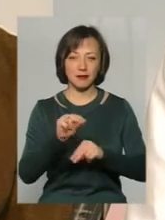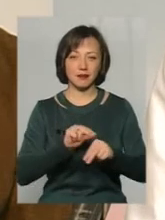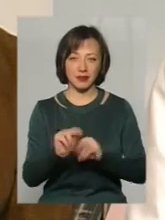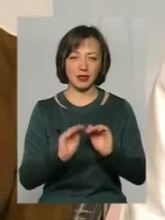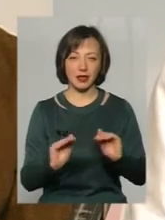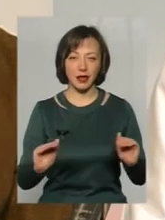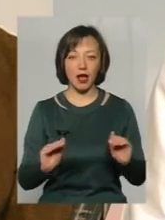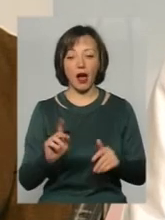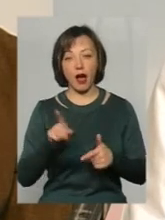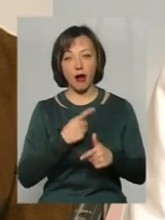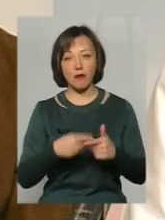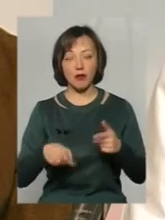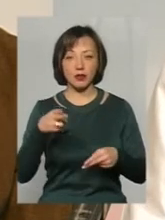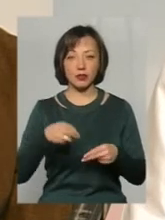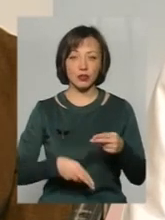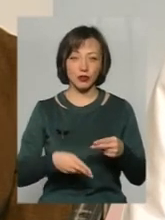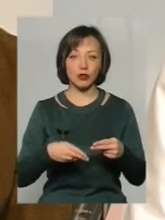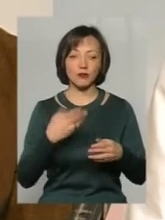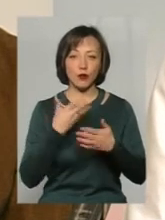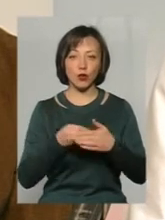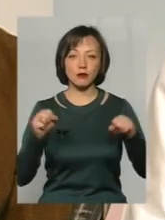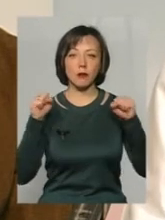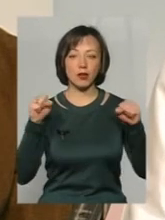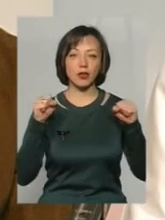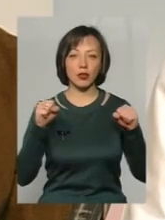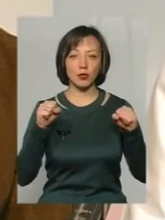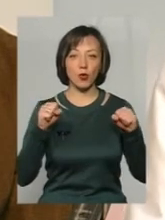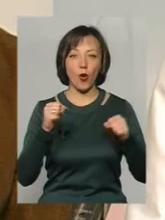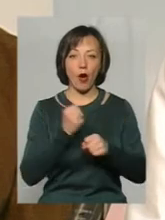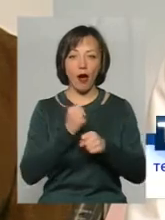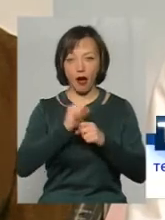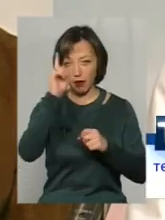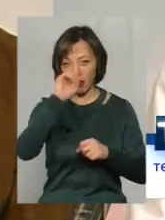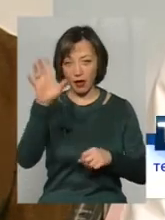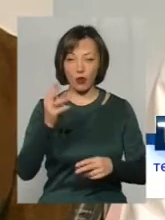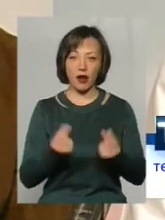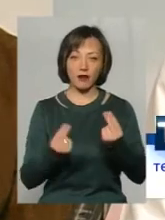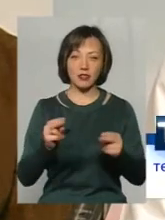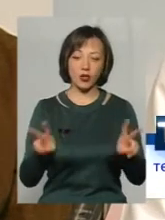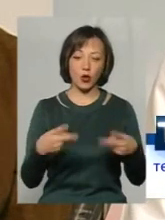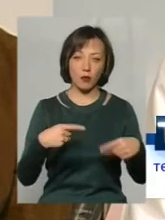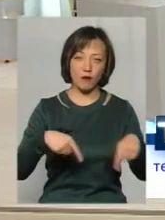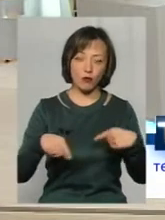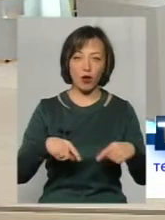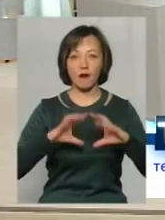Або коли закінчують привесійну свою спортивну кар'єру, гравці футбольних клубів чи волейбольних, вони також